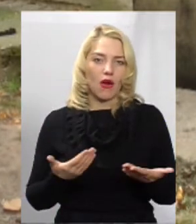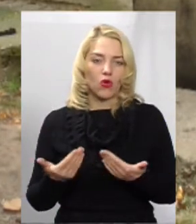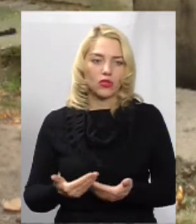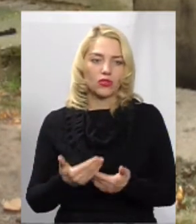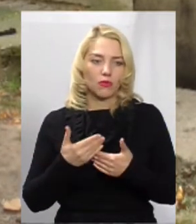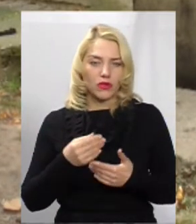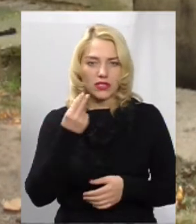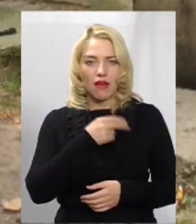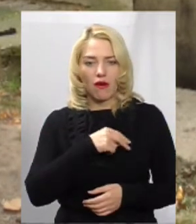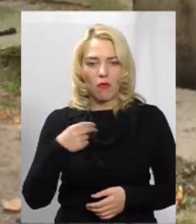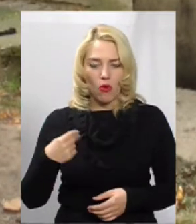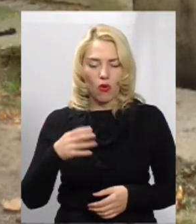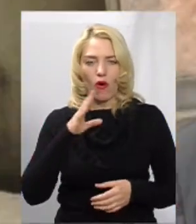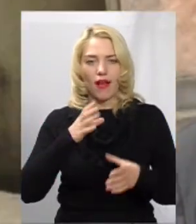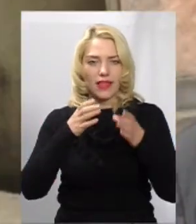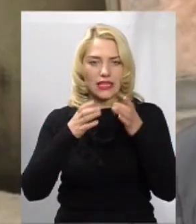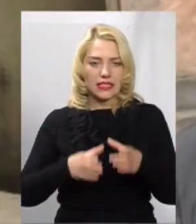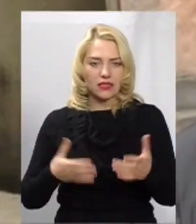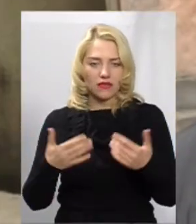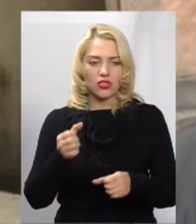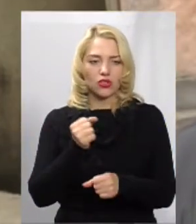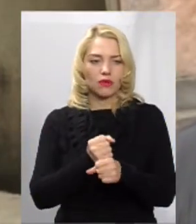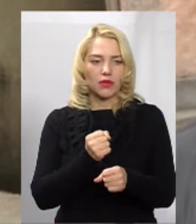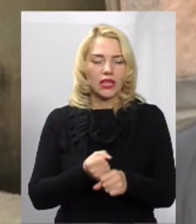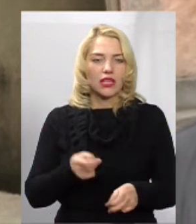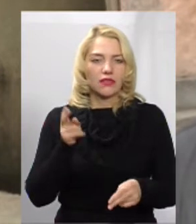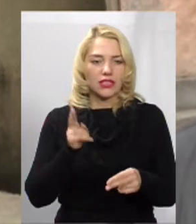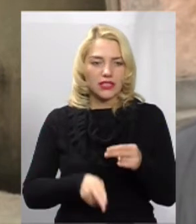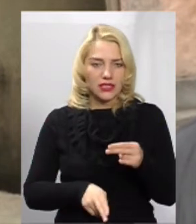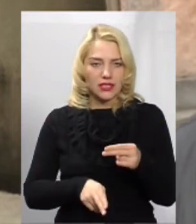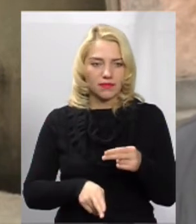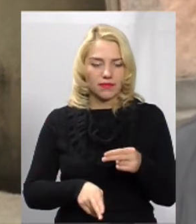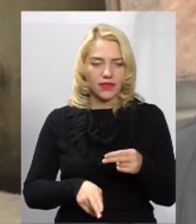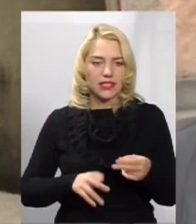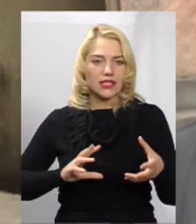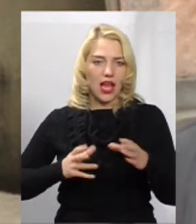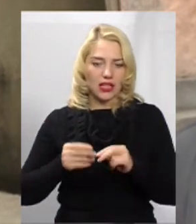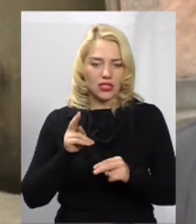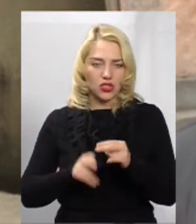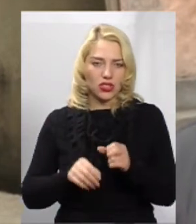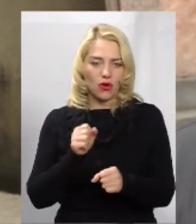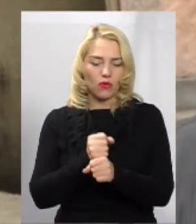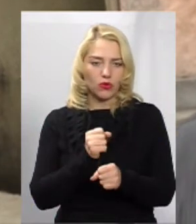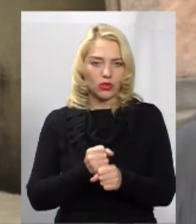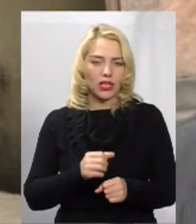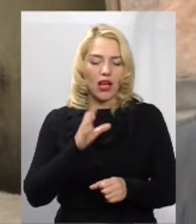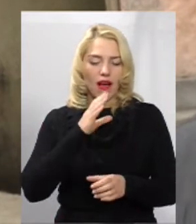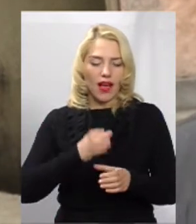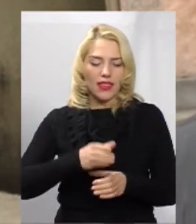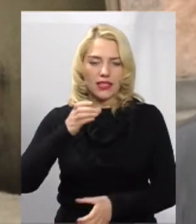Слава Богу, каналізацію зробили. В кінці закінчення роботи каналізаційних